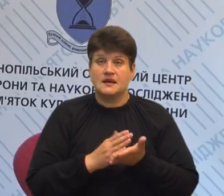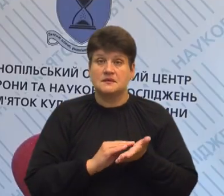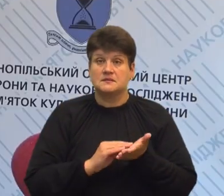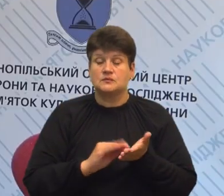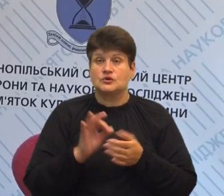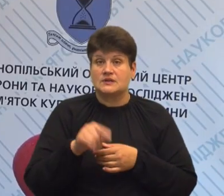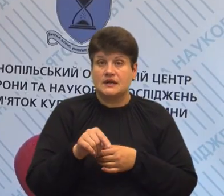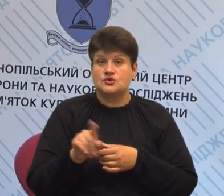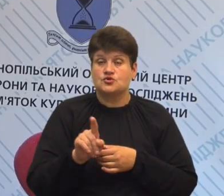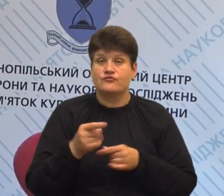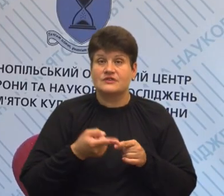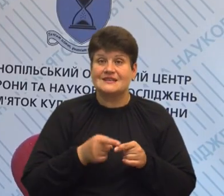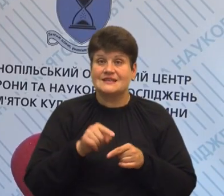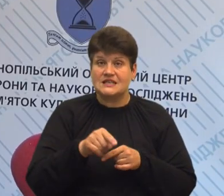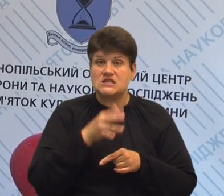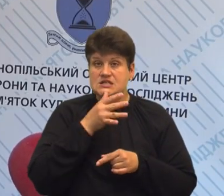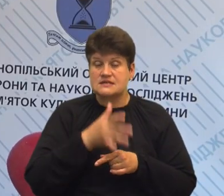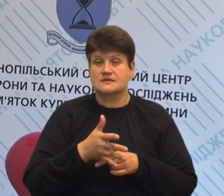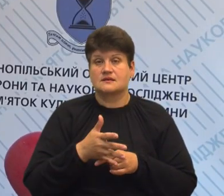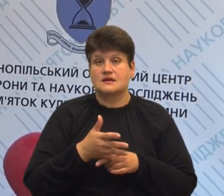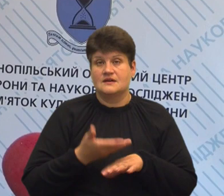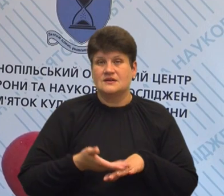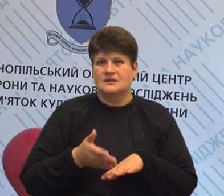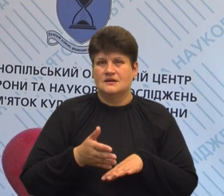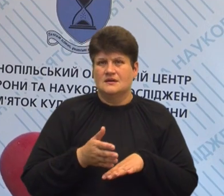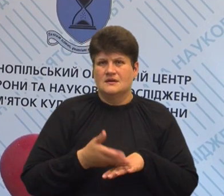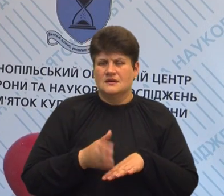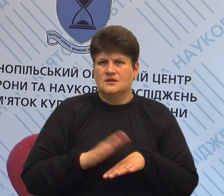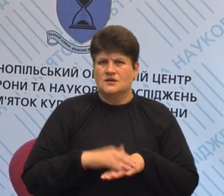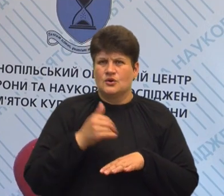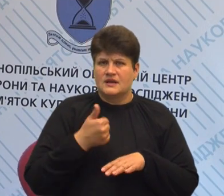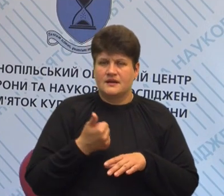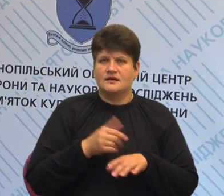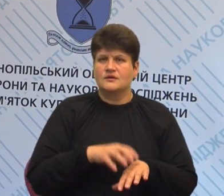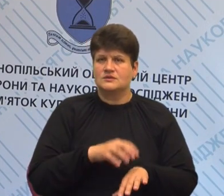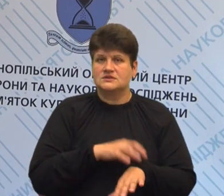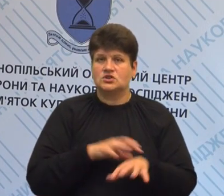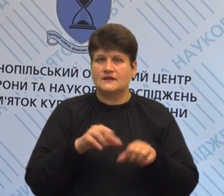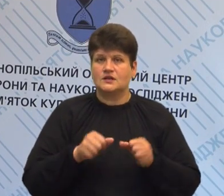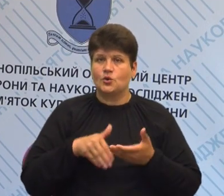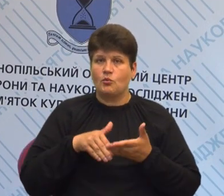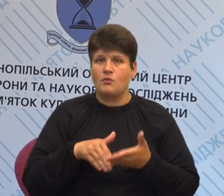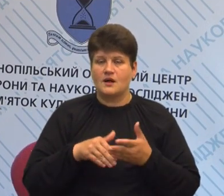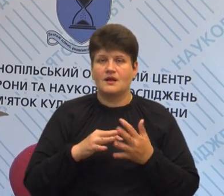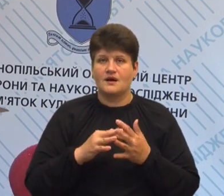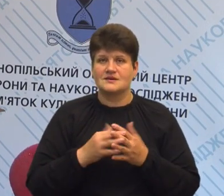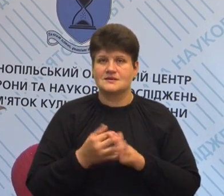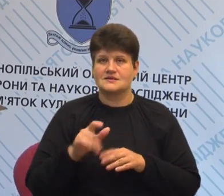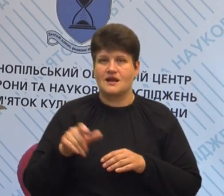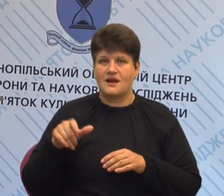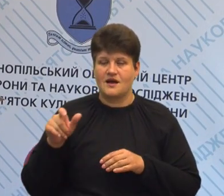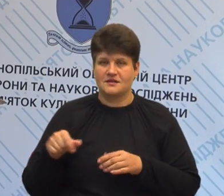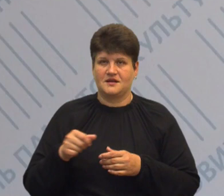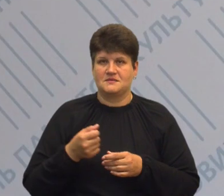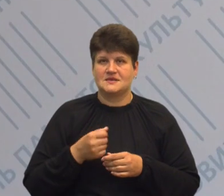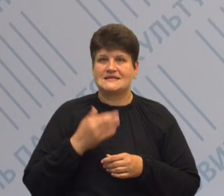ті тяжкі роки, ніби радянська влада допомагала селянам в тяжкі роки боротьби з буржуазними націоналістами